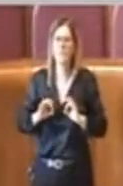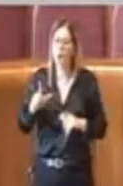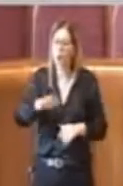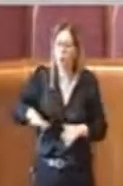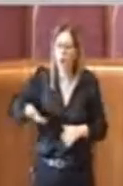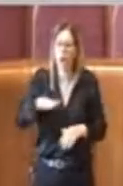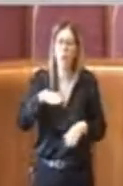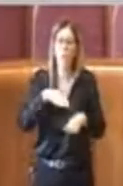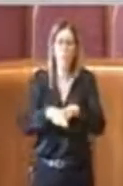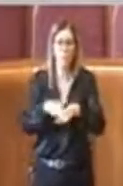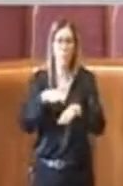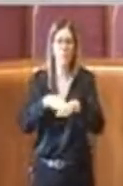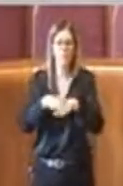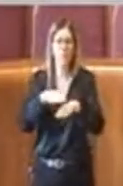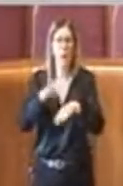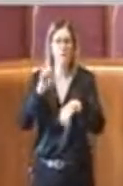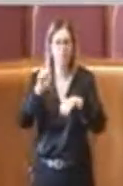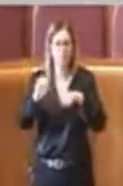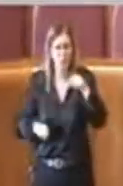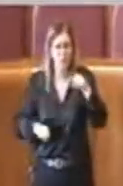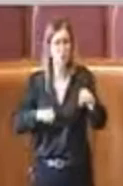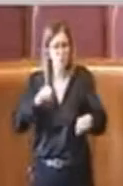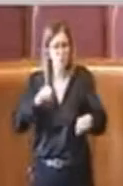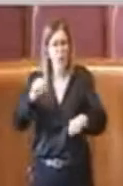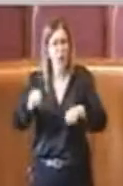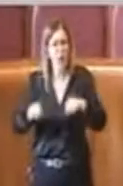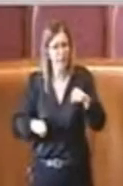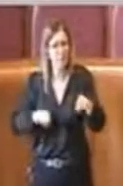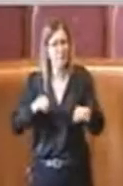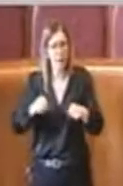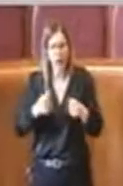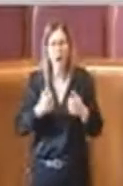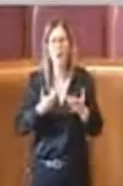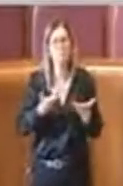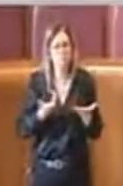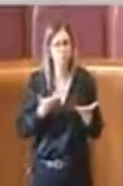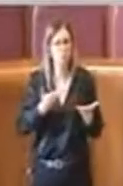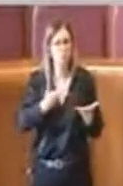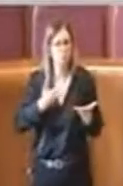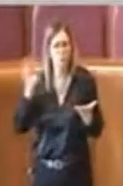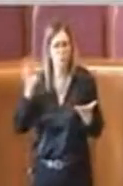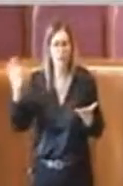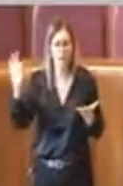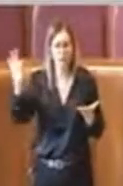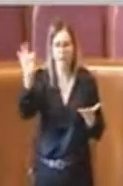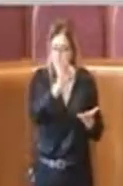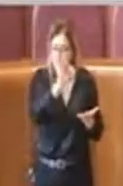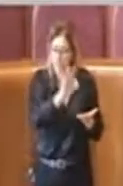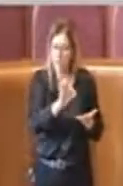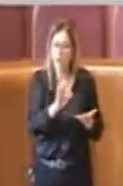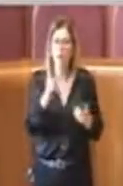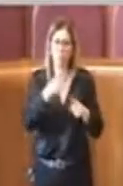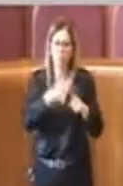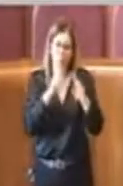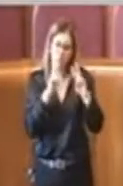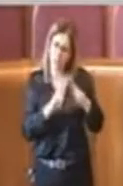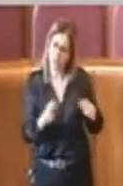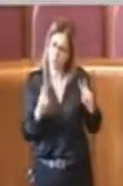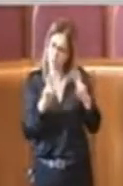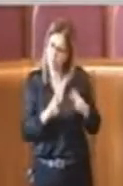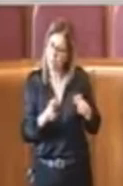bicicletta vengono utilizzati in tante città. Peraltro da un'indagine esce fuori che